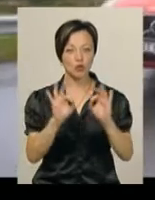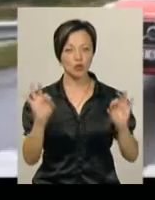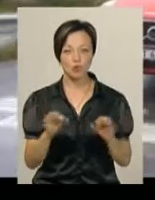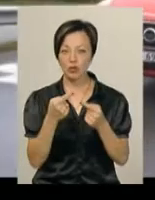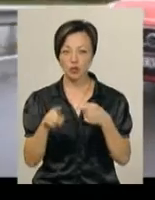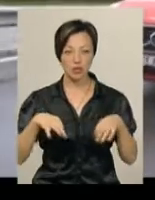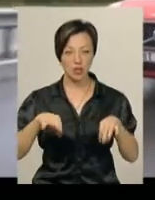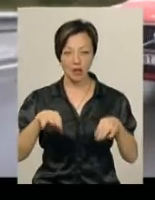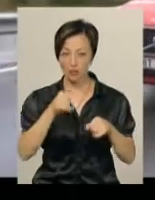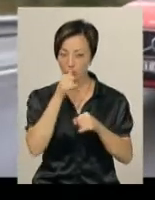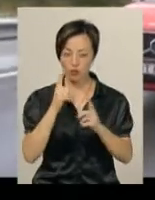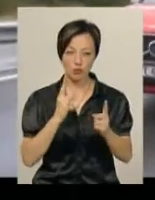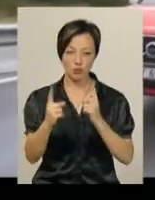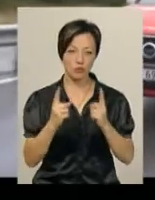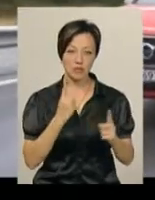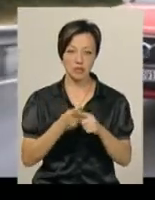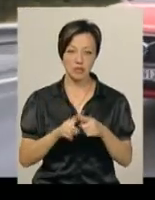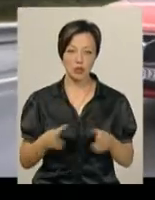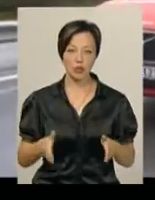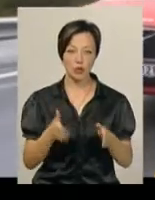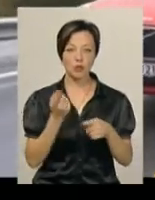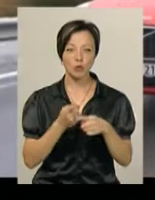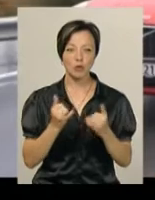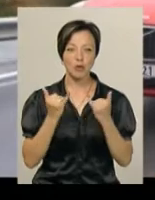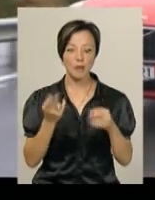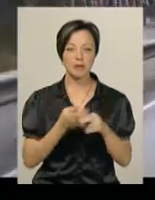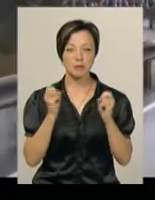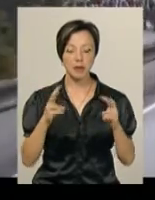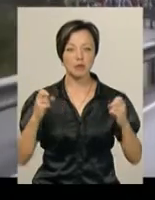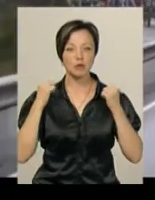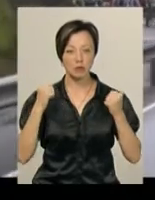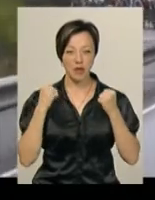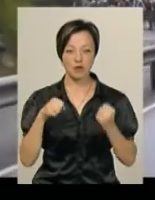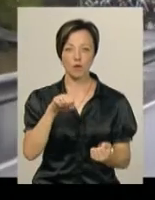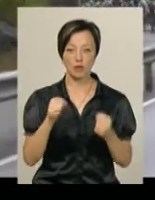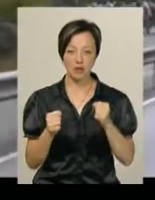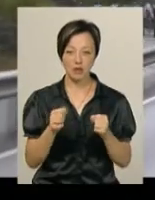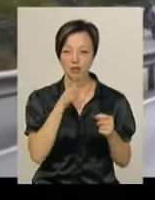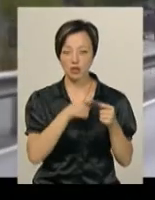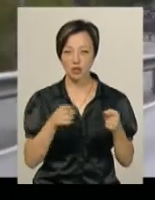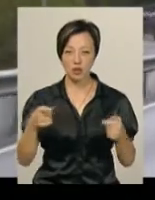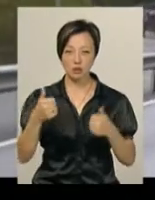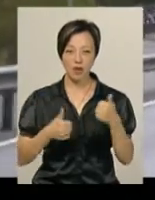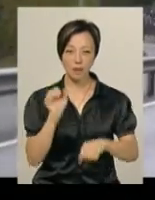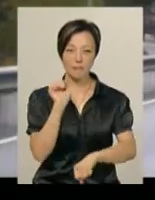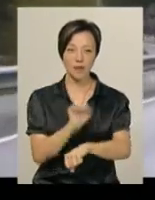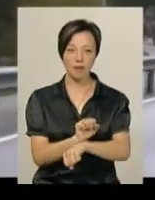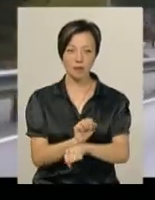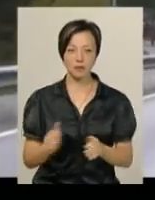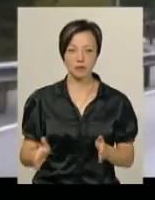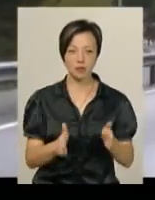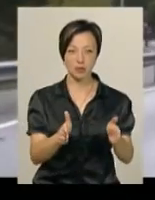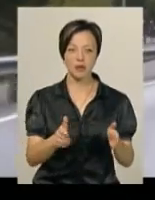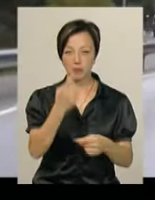інший транспорт уже не може курсувати цією дорогою. Тому, задля безпеки спортсменів та водіїв, на час змагань перекриватимуть шосе,